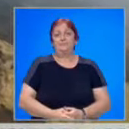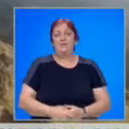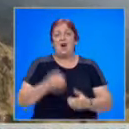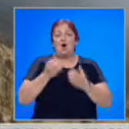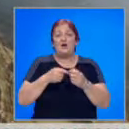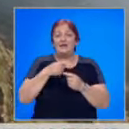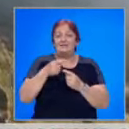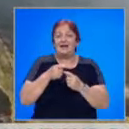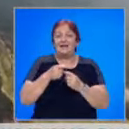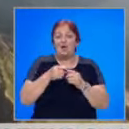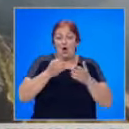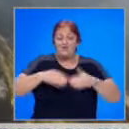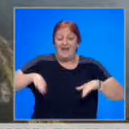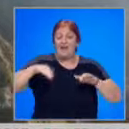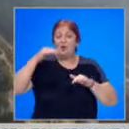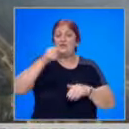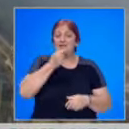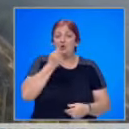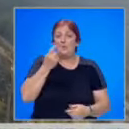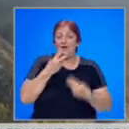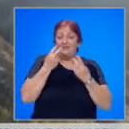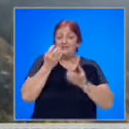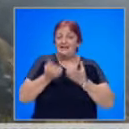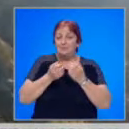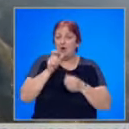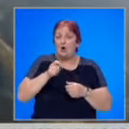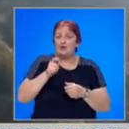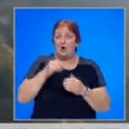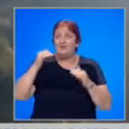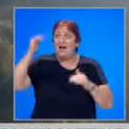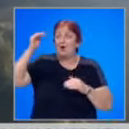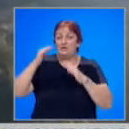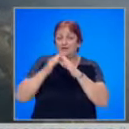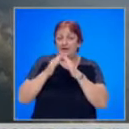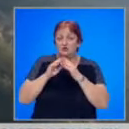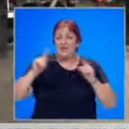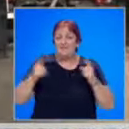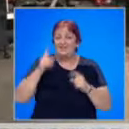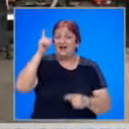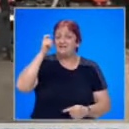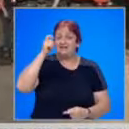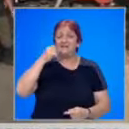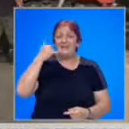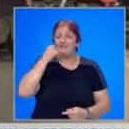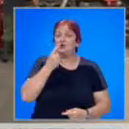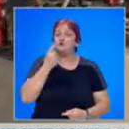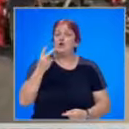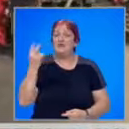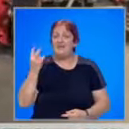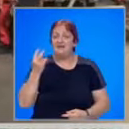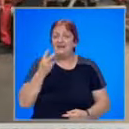Огън е тръгнал от деревето над селото. Първи видяли пламъците хората от най-горните къщи и веднага сигнализирали на телефон 112.